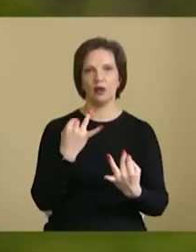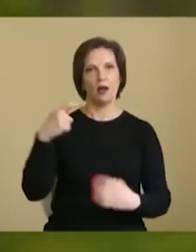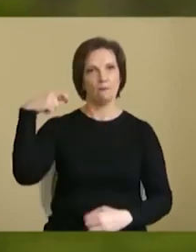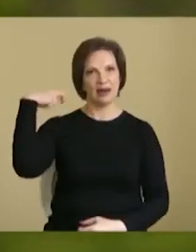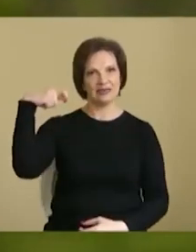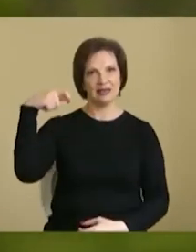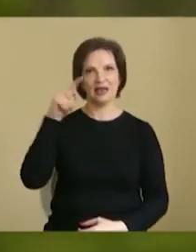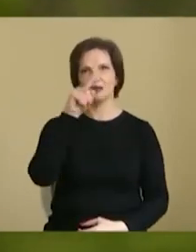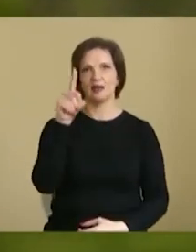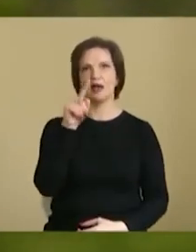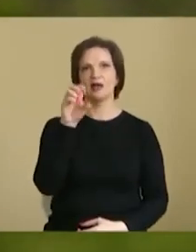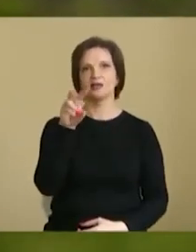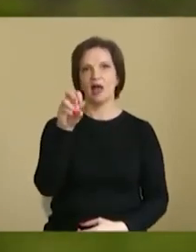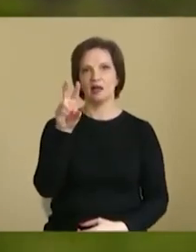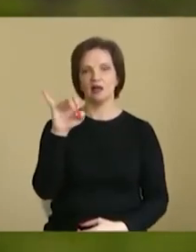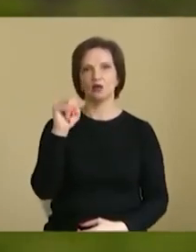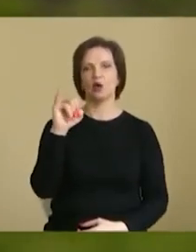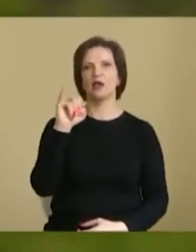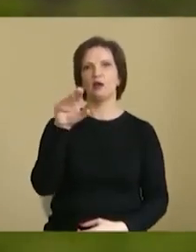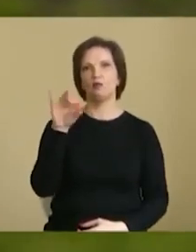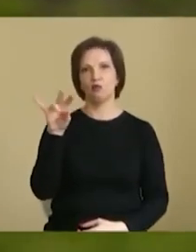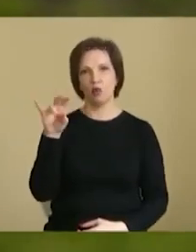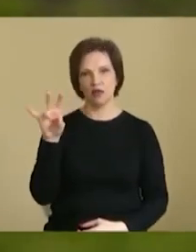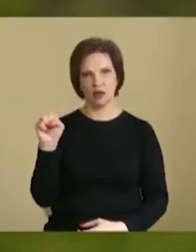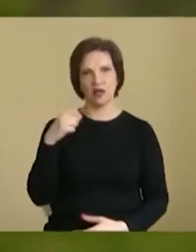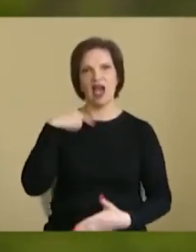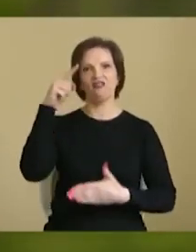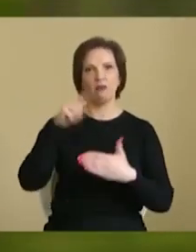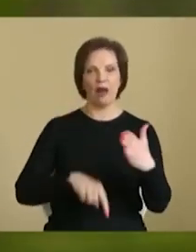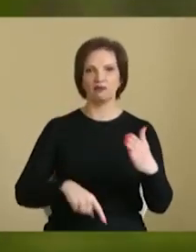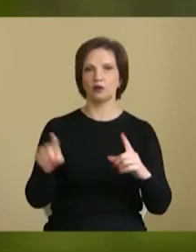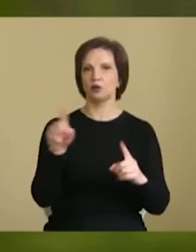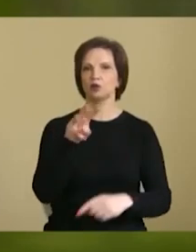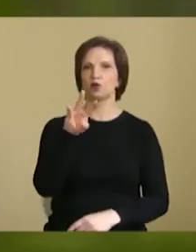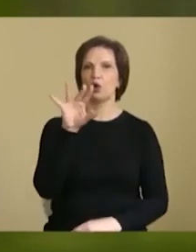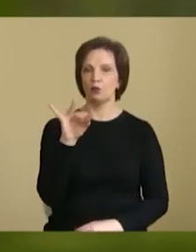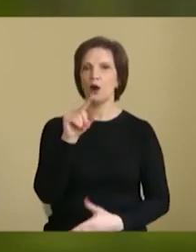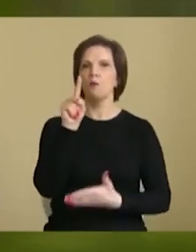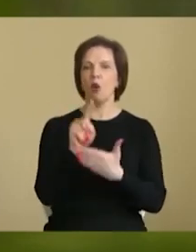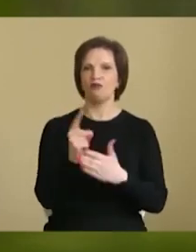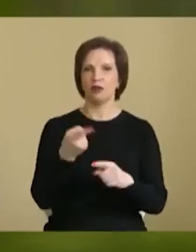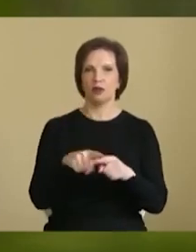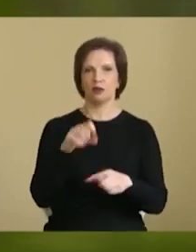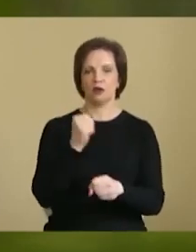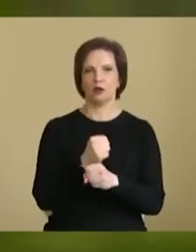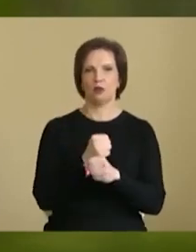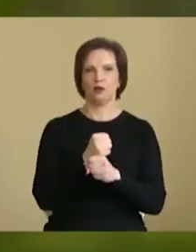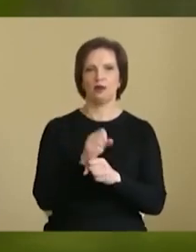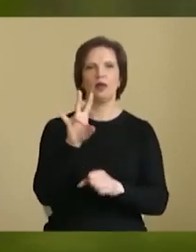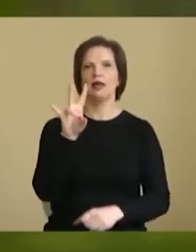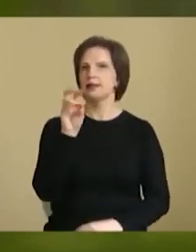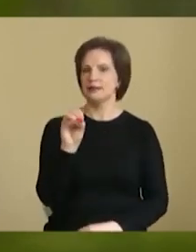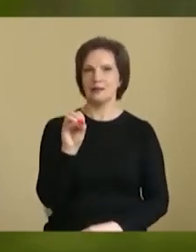президента Зеленського і президента Путіна, я впевнений, що ми повинні це робити. не